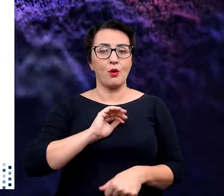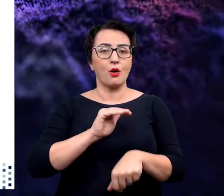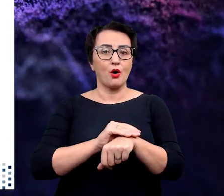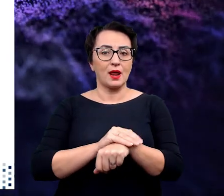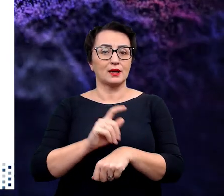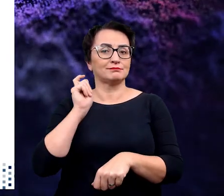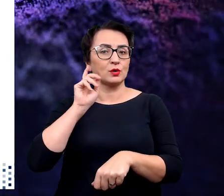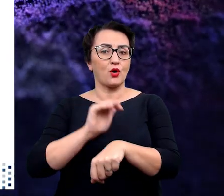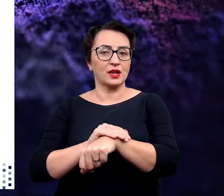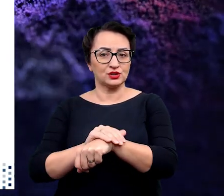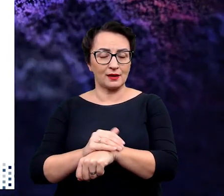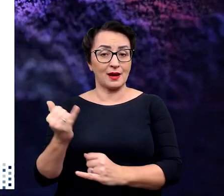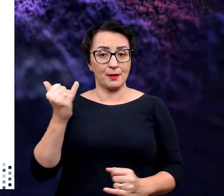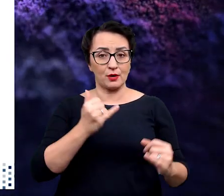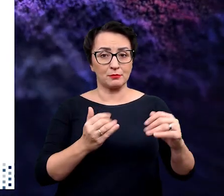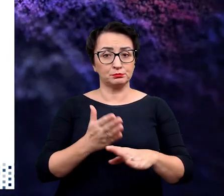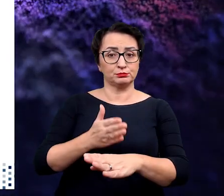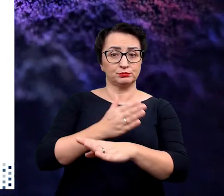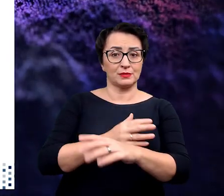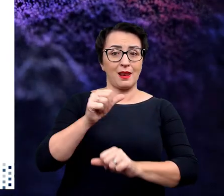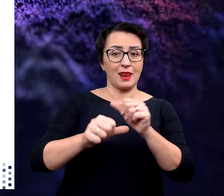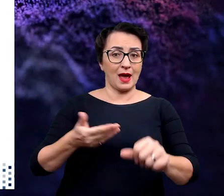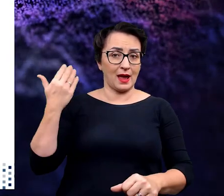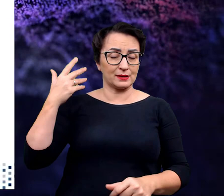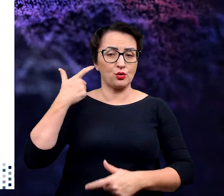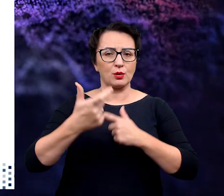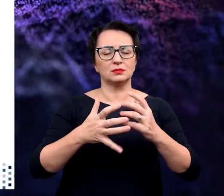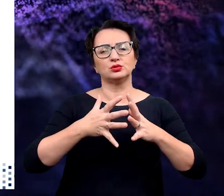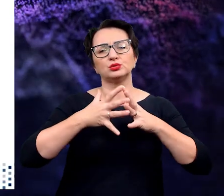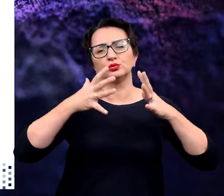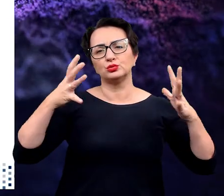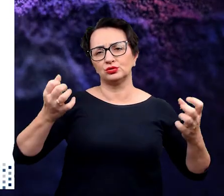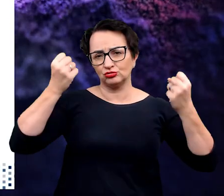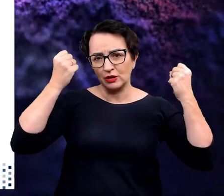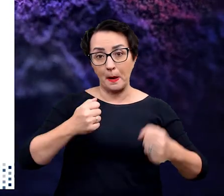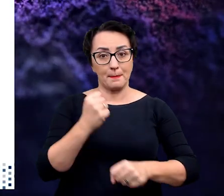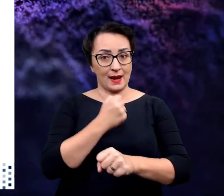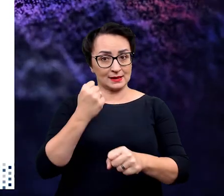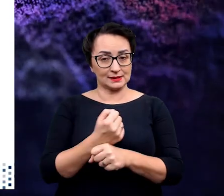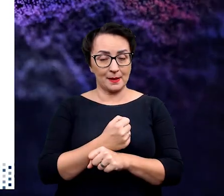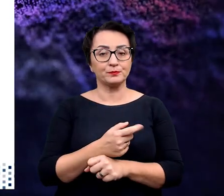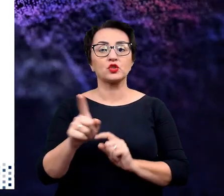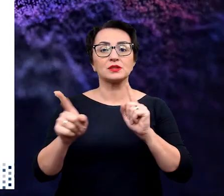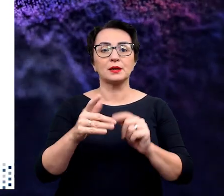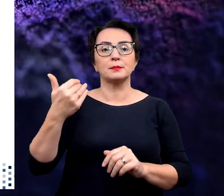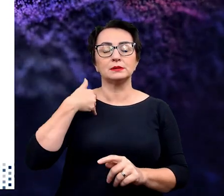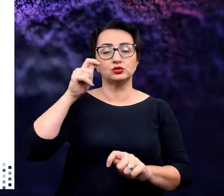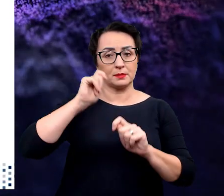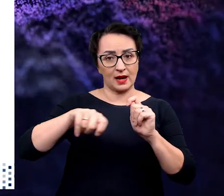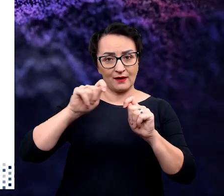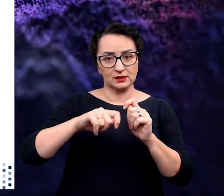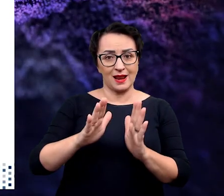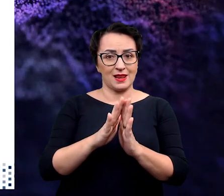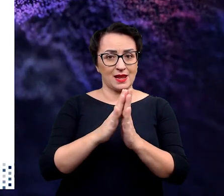że moi koledzy i koleżanki z laboratorium zrobili w poprzednich latach ogromną, naprawdę tytaniczną pracę, a